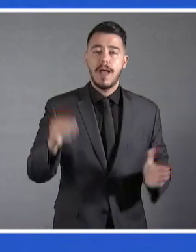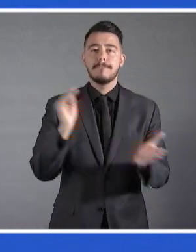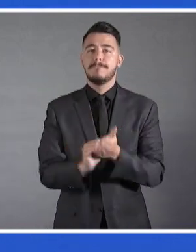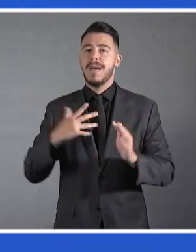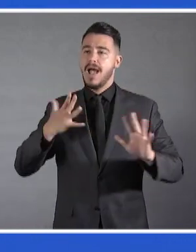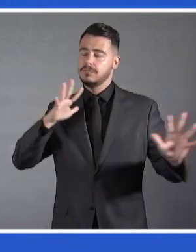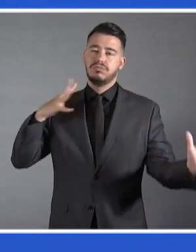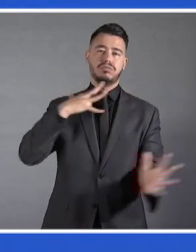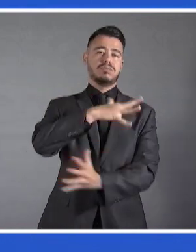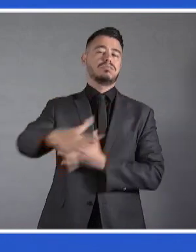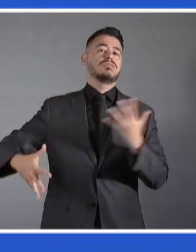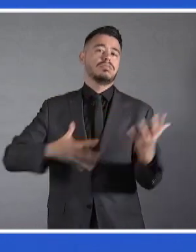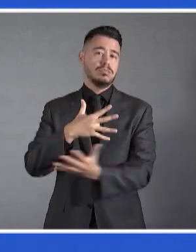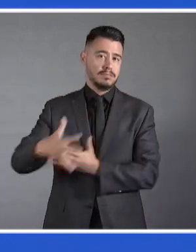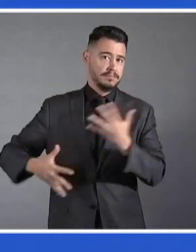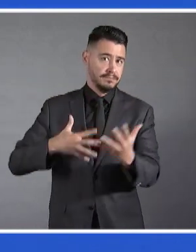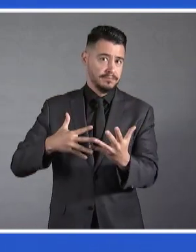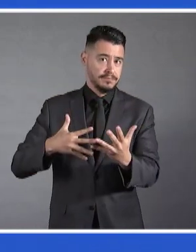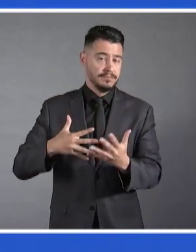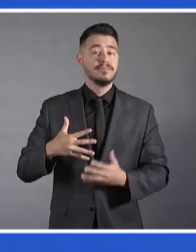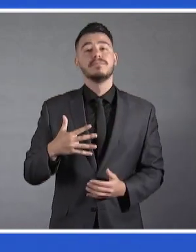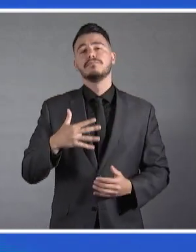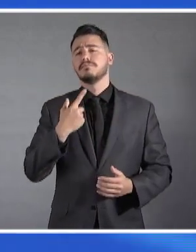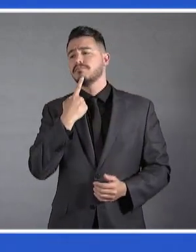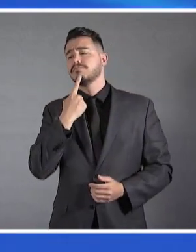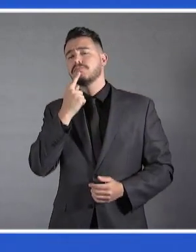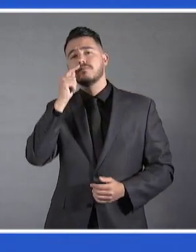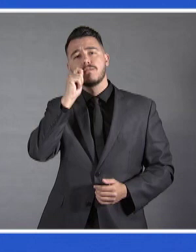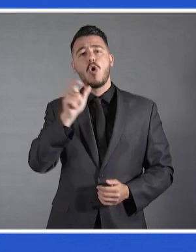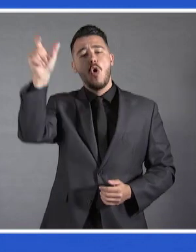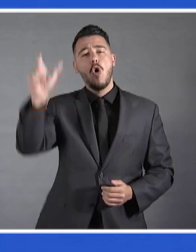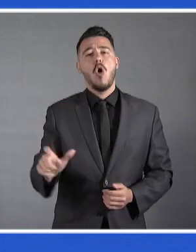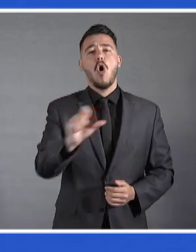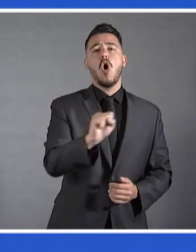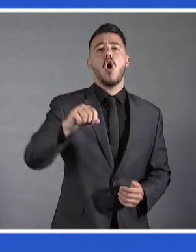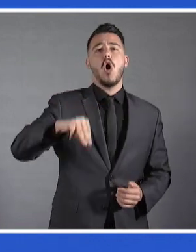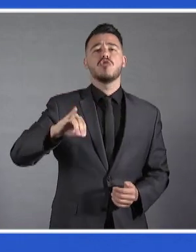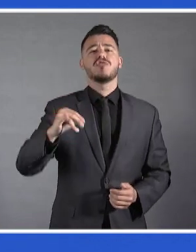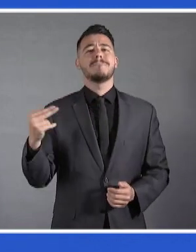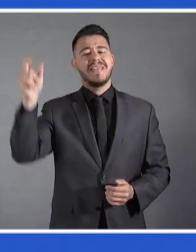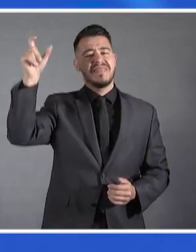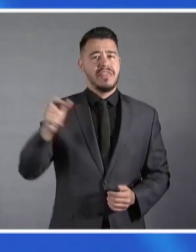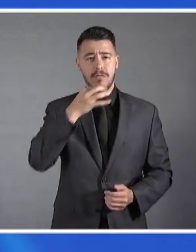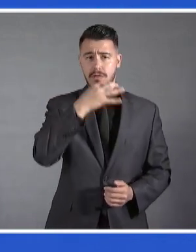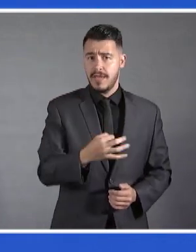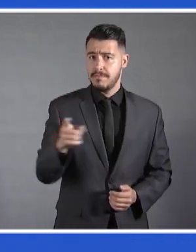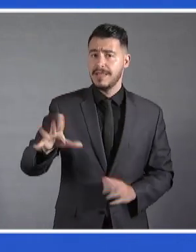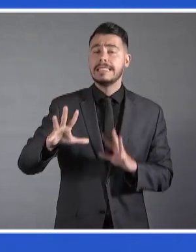Σμιτ είπε ότι όσοι μιλάνε για πόλεμο, μιλάνε γιατί απλά δεν τον έχουν ζήσει.